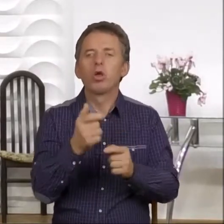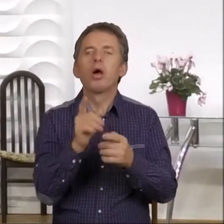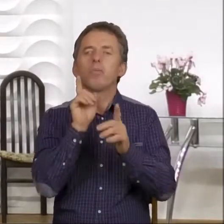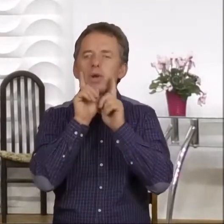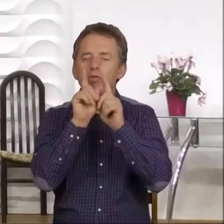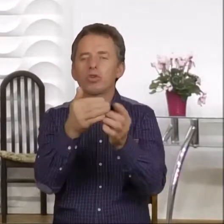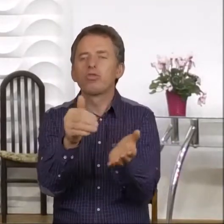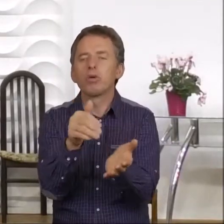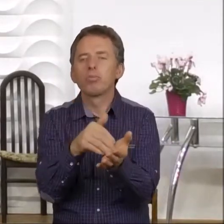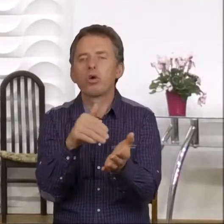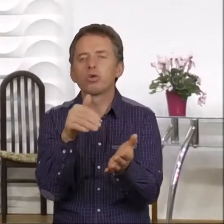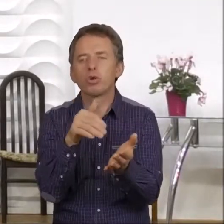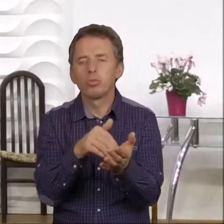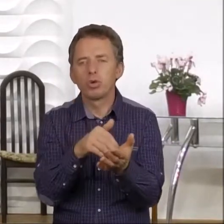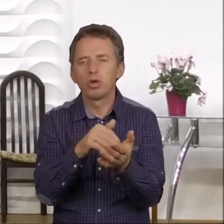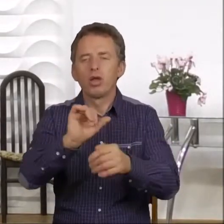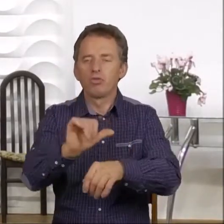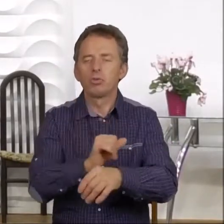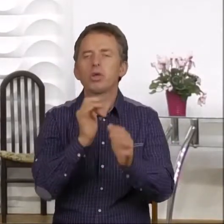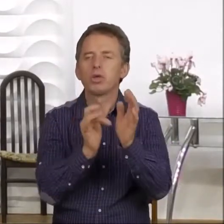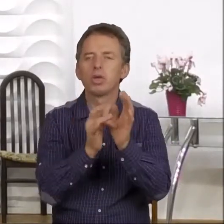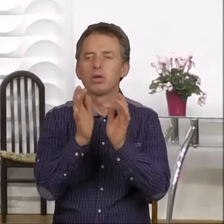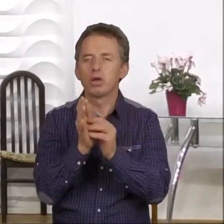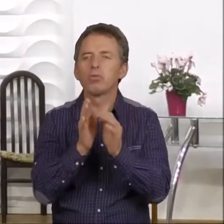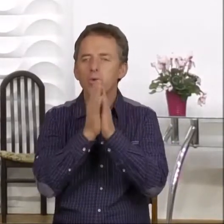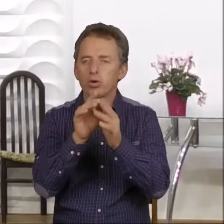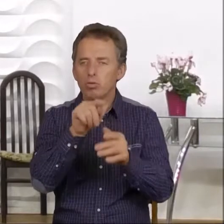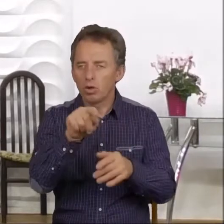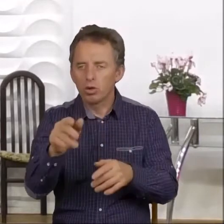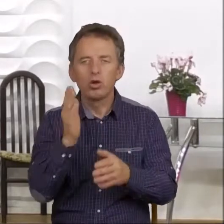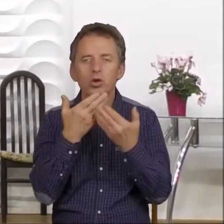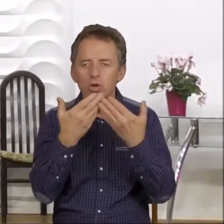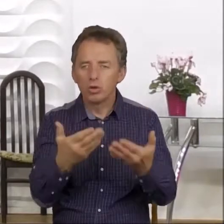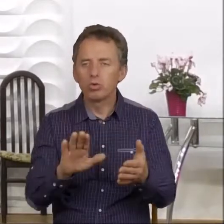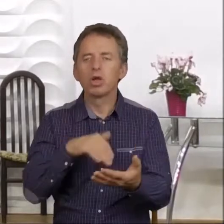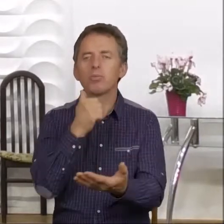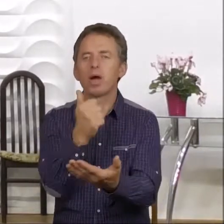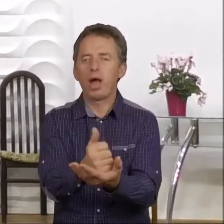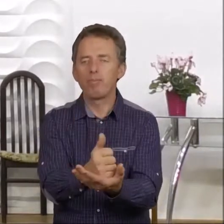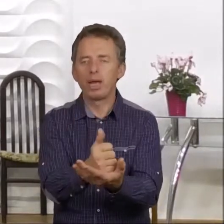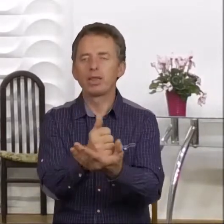potrzebuje. W imieniu Jezusa prosimy o to i dziękujemy. Amen.